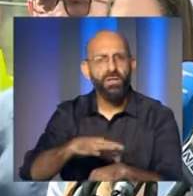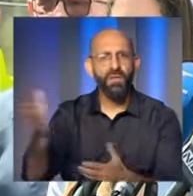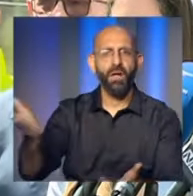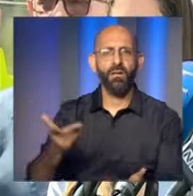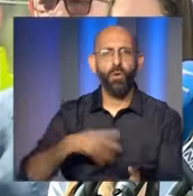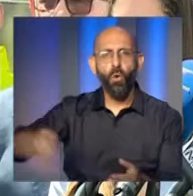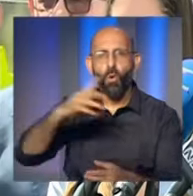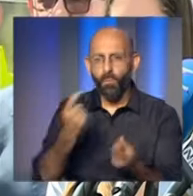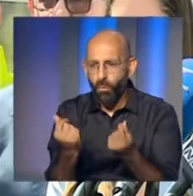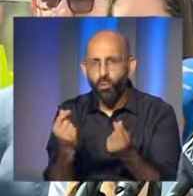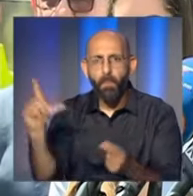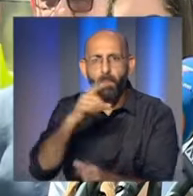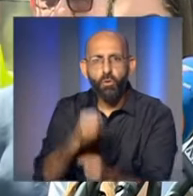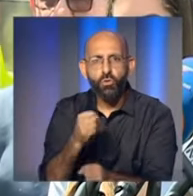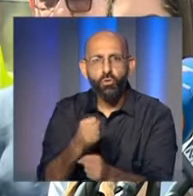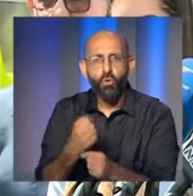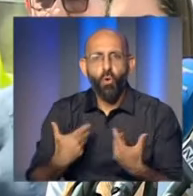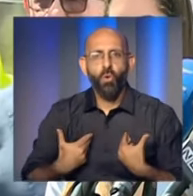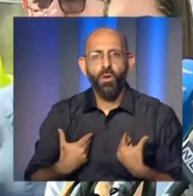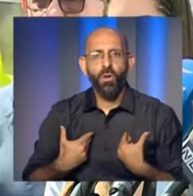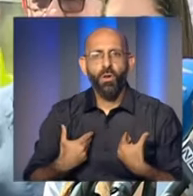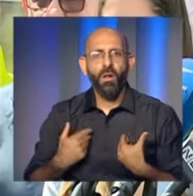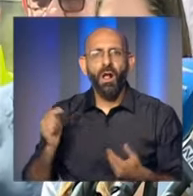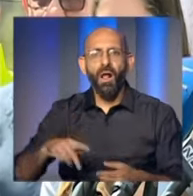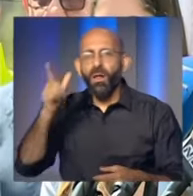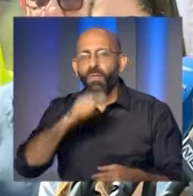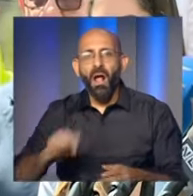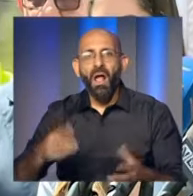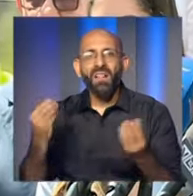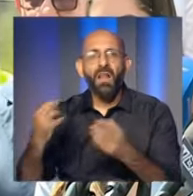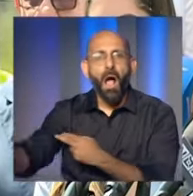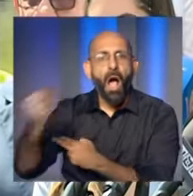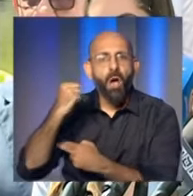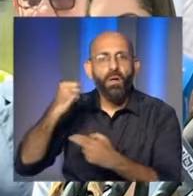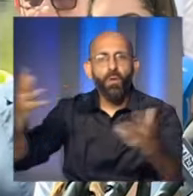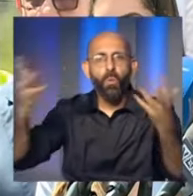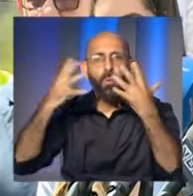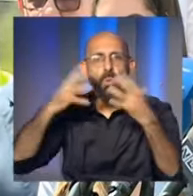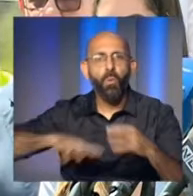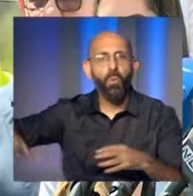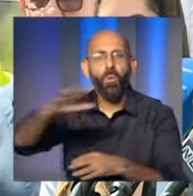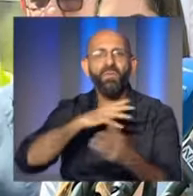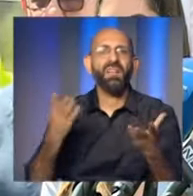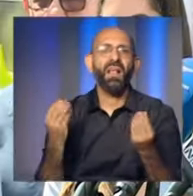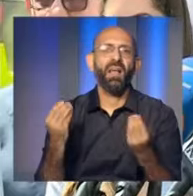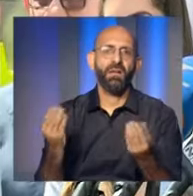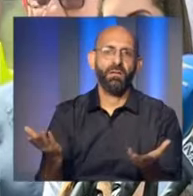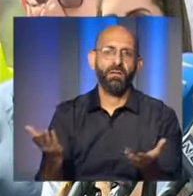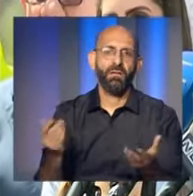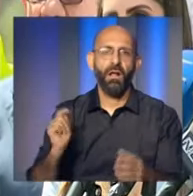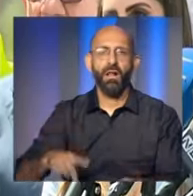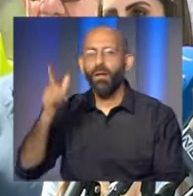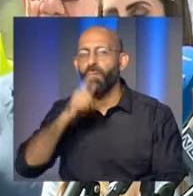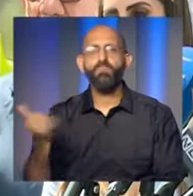من كل العاملين في المستشفيات نحن بوضع المادة اللي عايشين فيه هلأ كتير